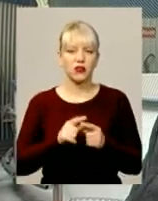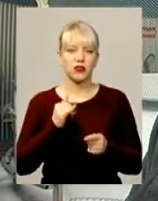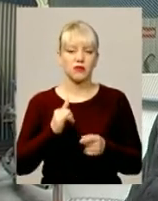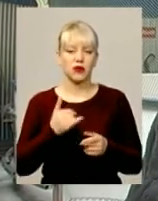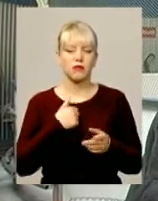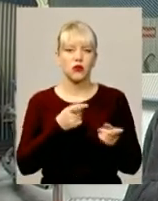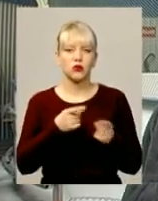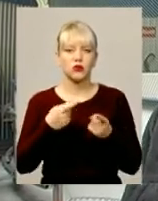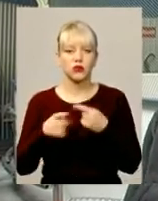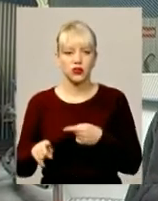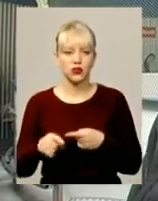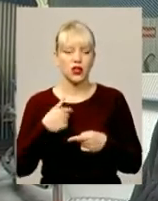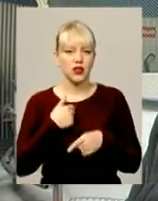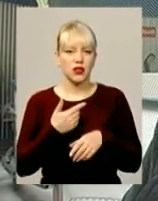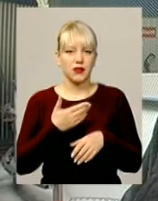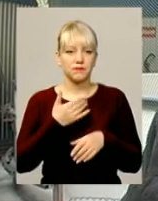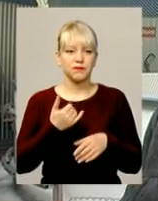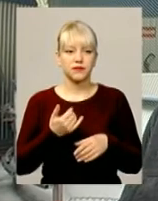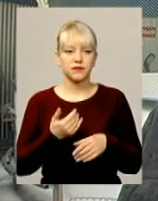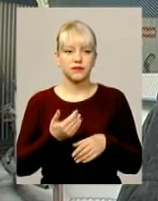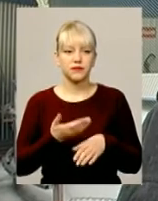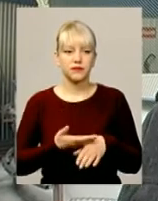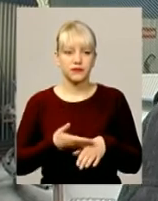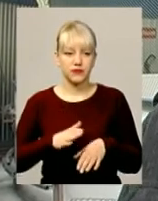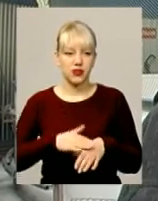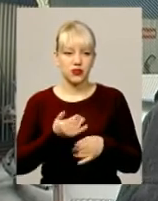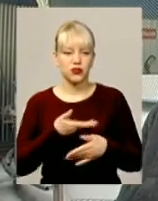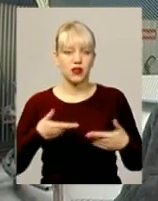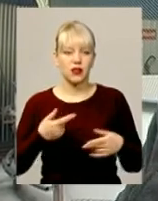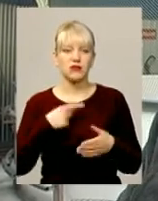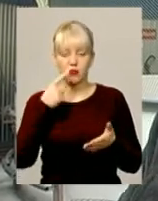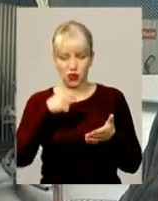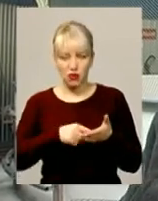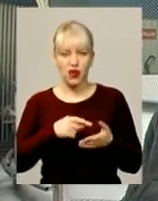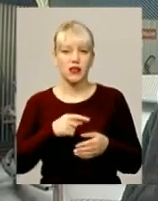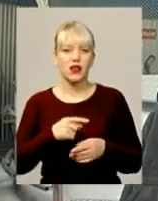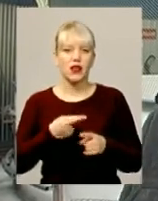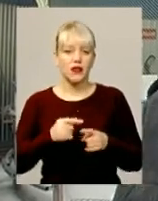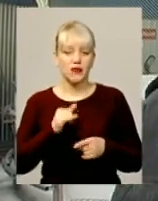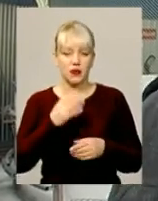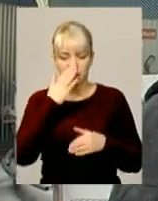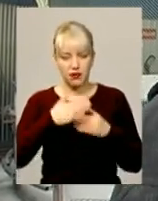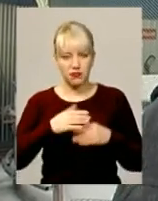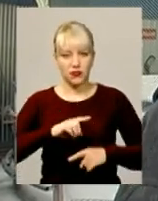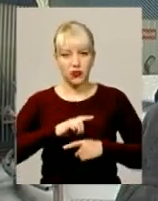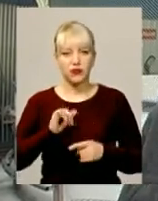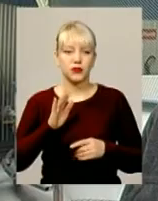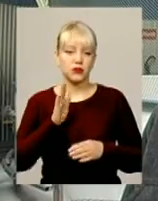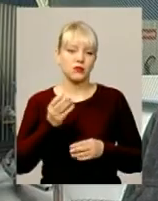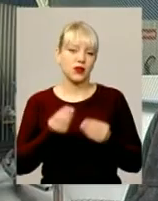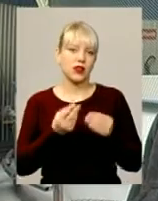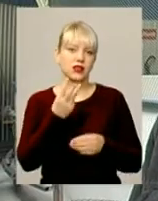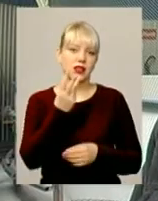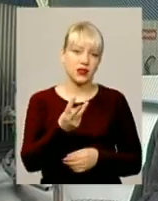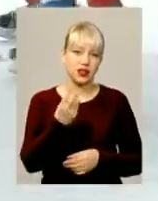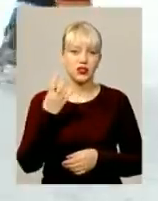Трохи накладно для нас. ми, ну, нічого, попали в плей-офф. Зараз будемо грати за 3-4 місце. Я думаю, що ми там